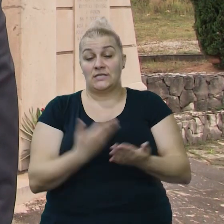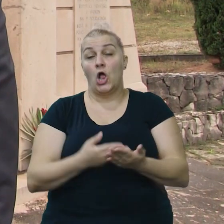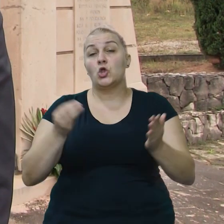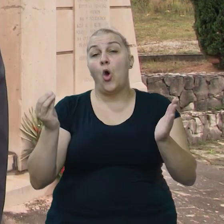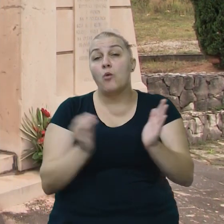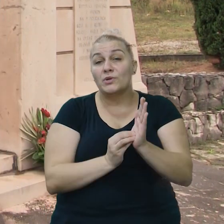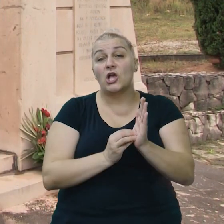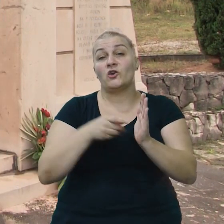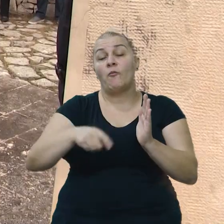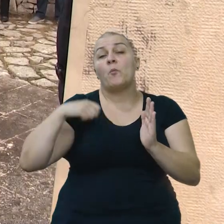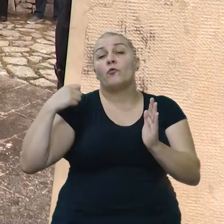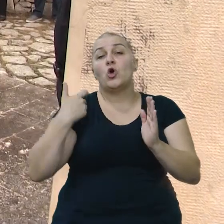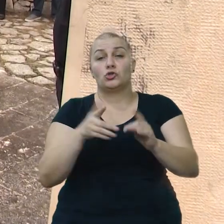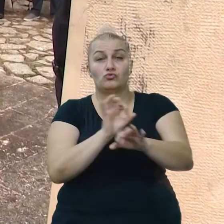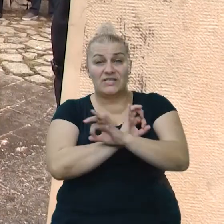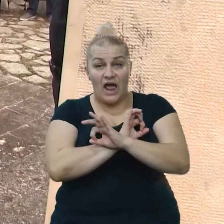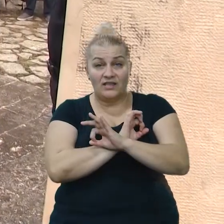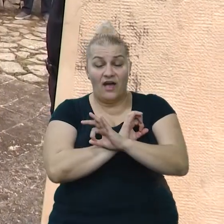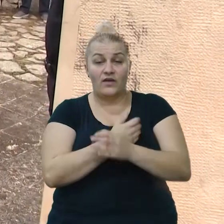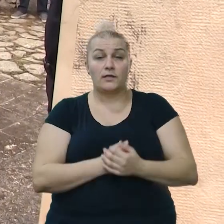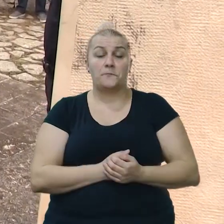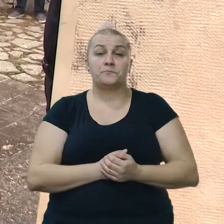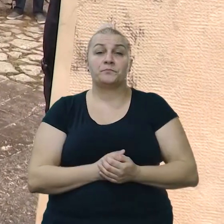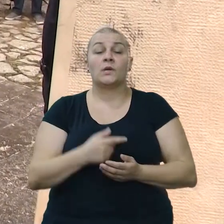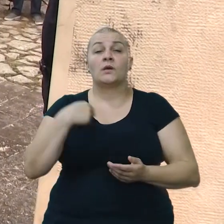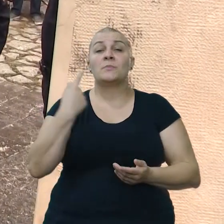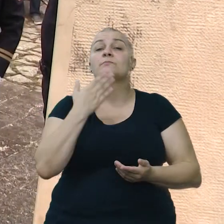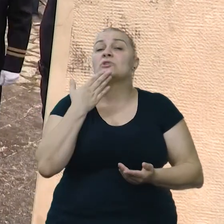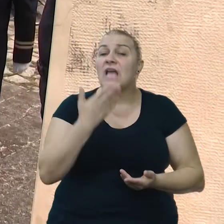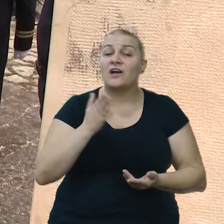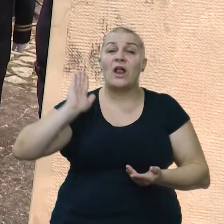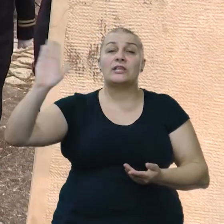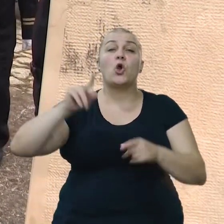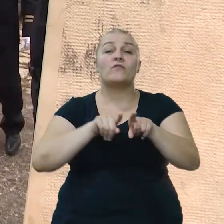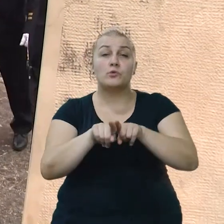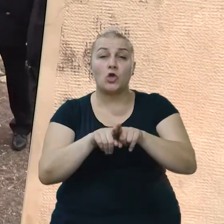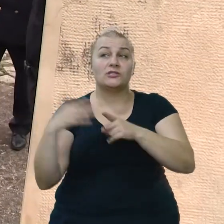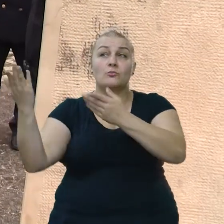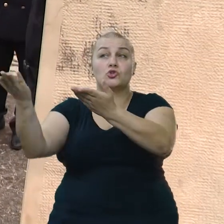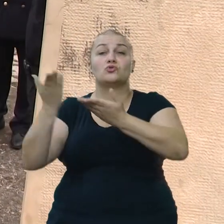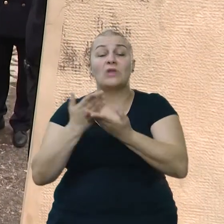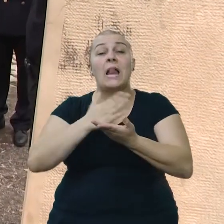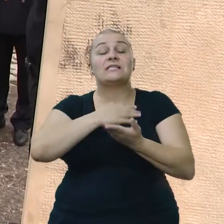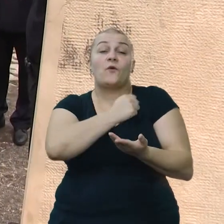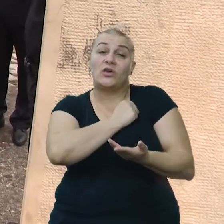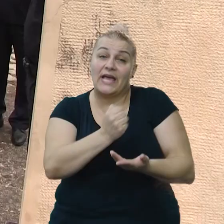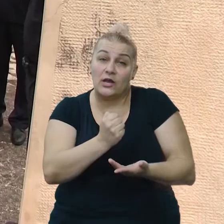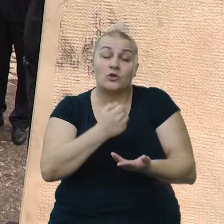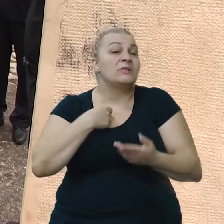godinu stradavanja. Zahvala njihovi roditeljima koji su nam dali heroje koji su dali svoje